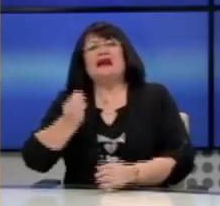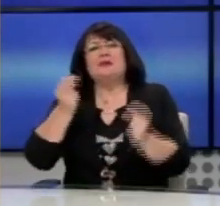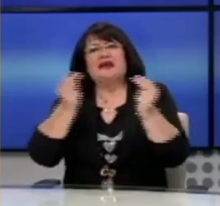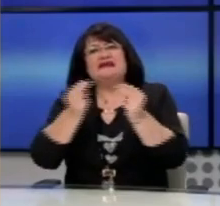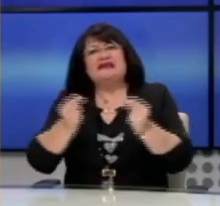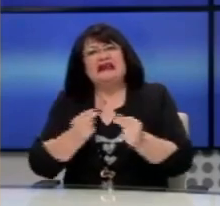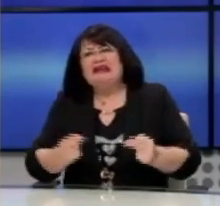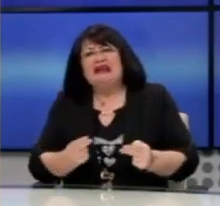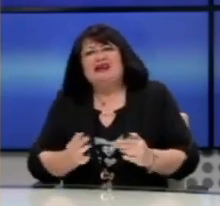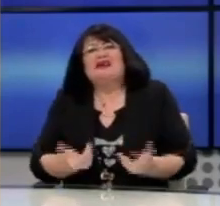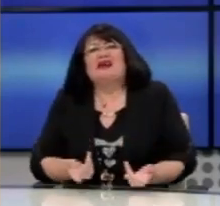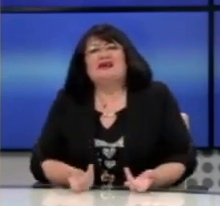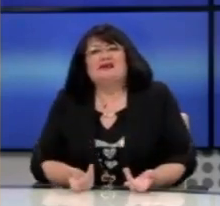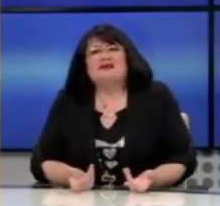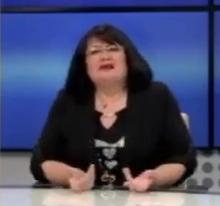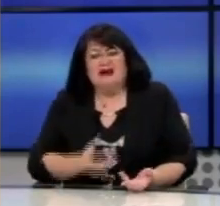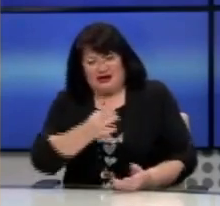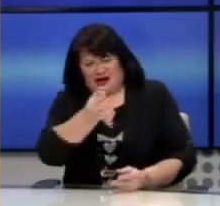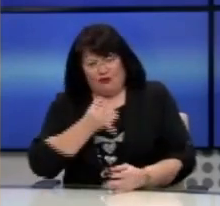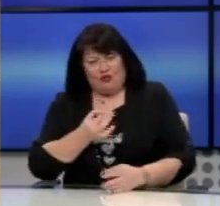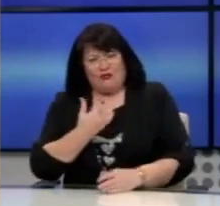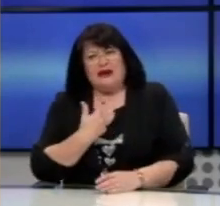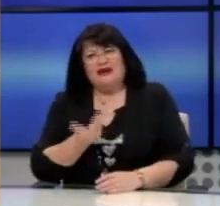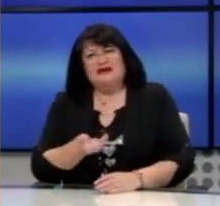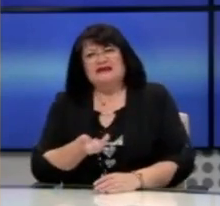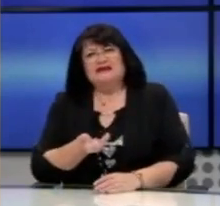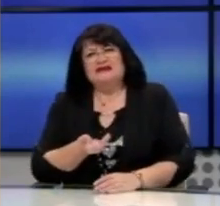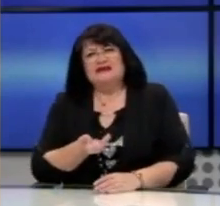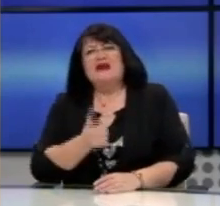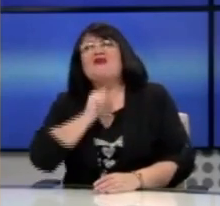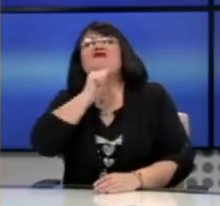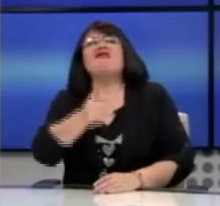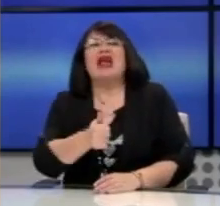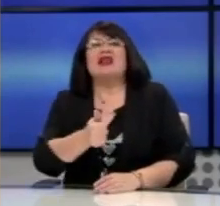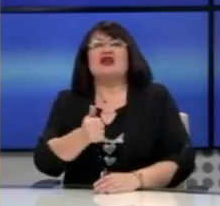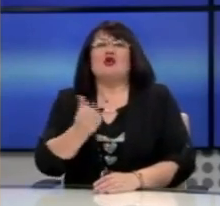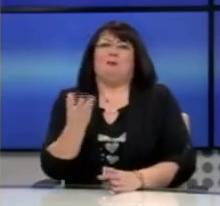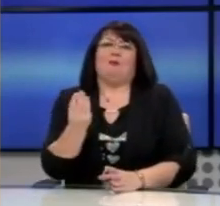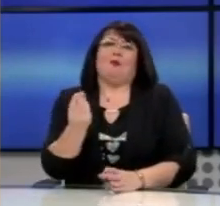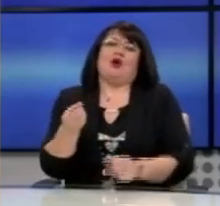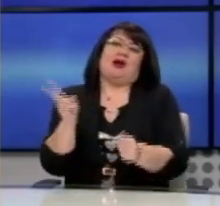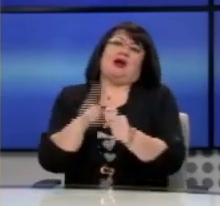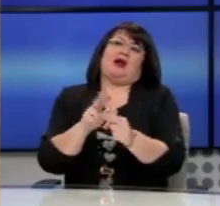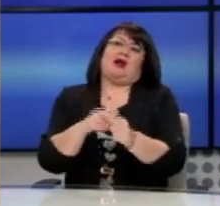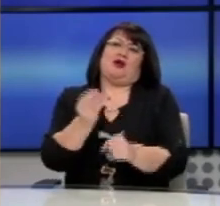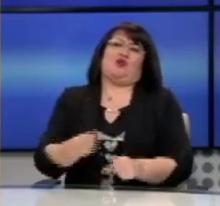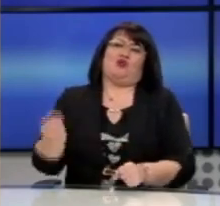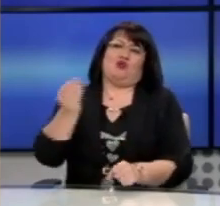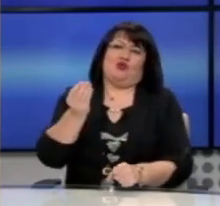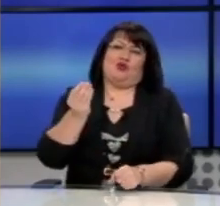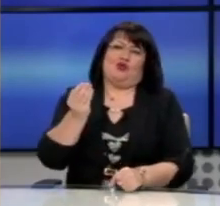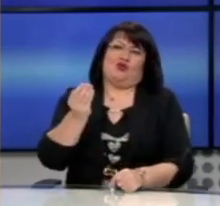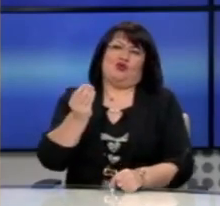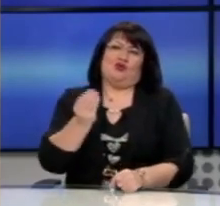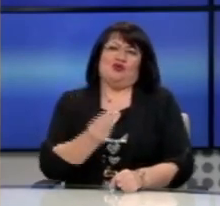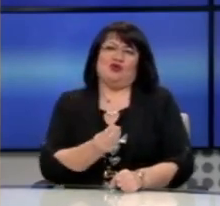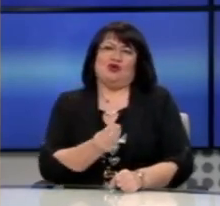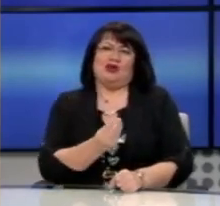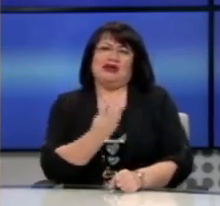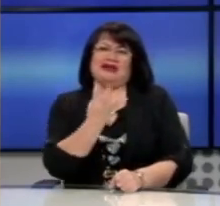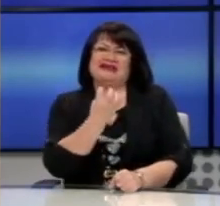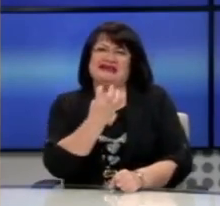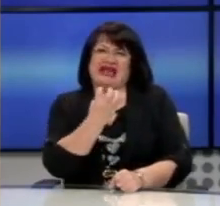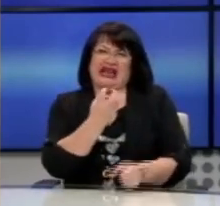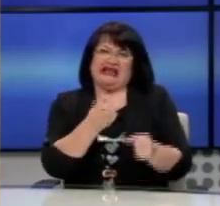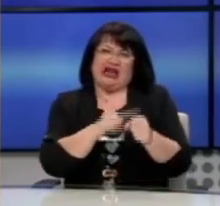στατιστικής και να μας πείτε ότι στο Βέλγιο πεθαίνουν περισσότεροι. Είναι λίγοι δηλαδή, πάνω από 40 που πεθαίνουν κάθε μέρα